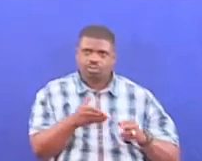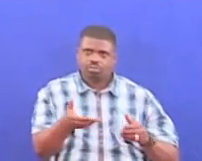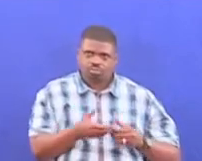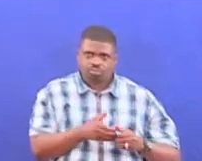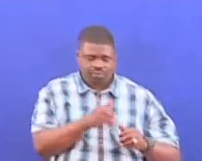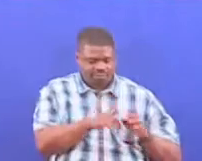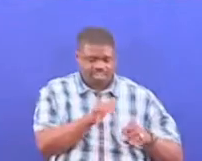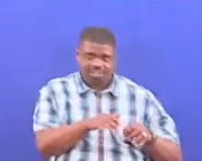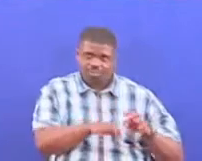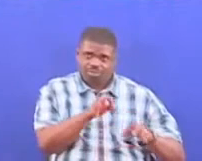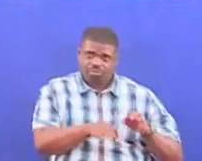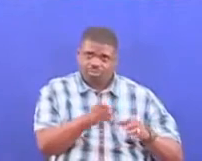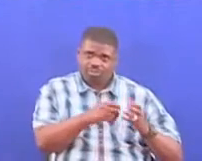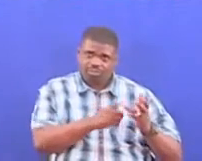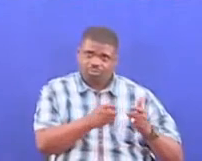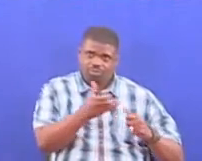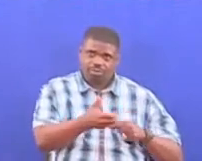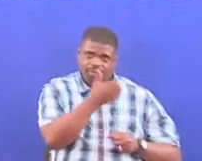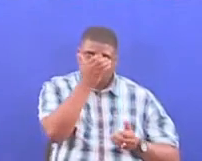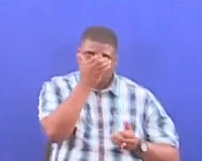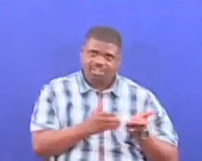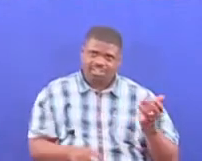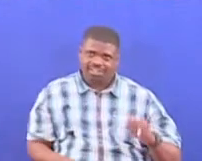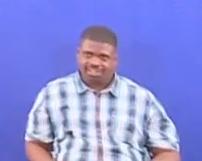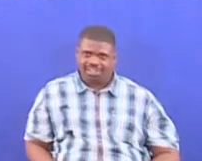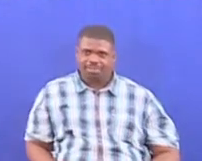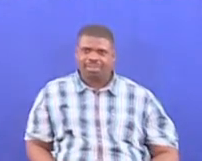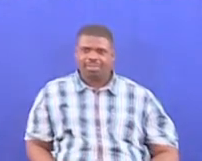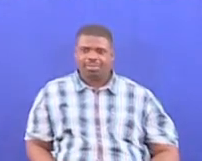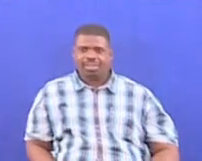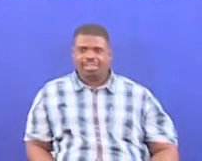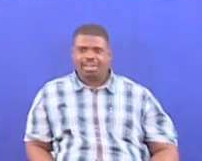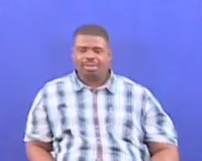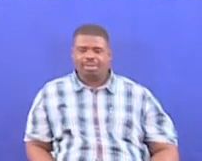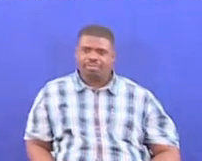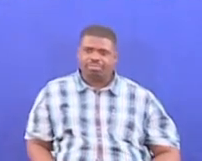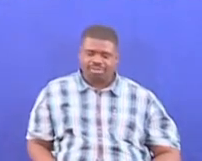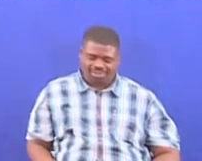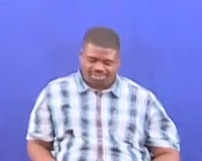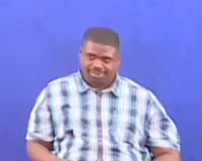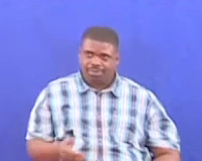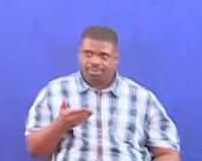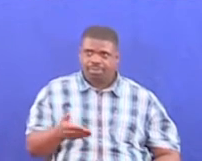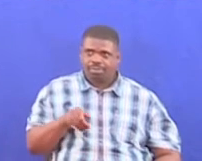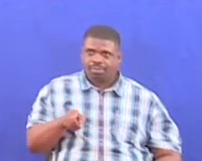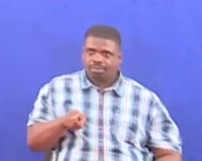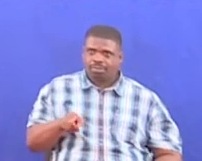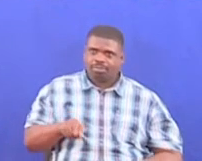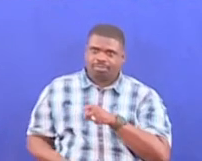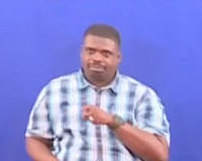then do the analysis and statistics, utapata uwalisia. Mwisho mwenye kiti mdawangu lindwe. Tasa, wanagapu ya watu,